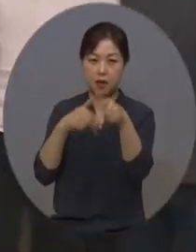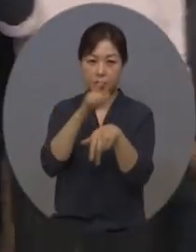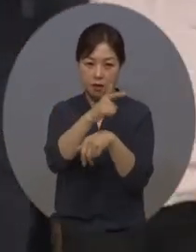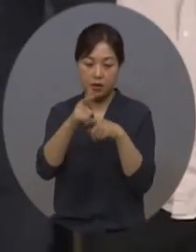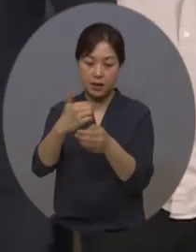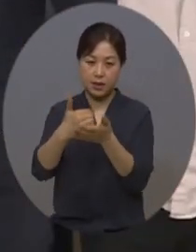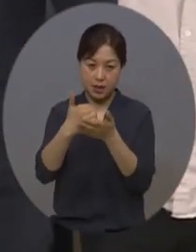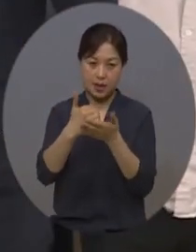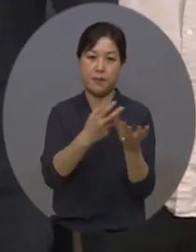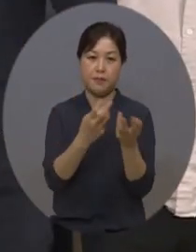이어졌습니다.